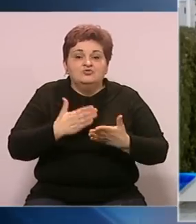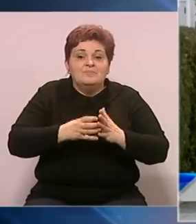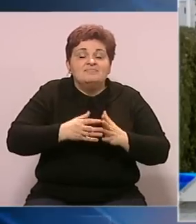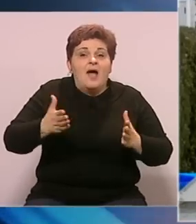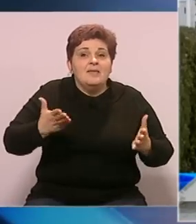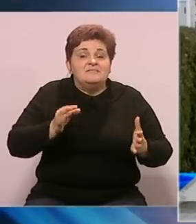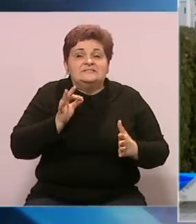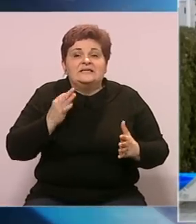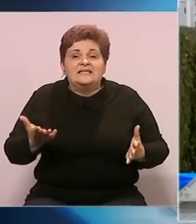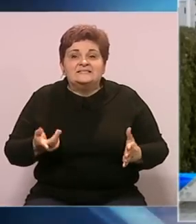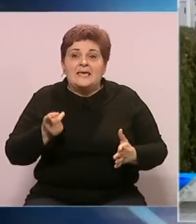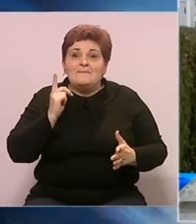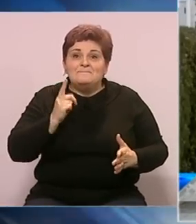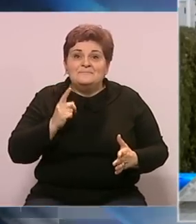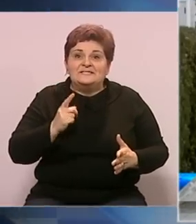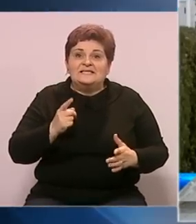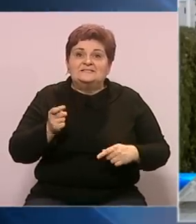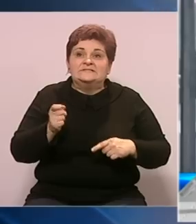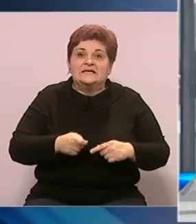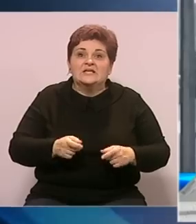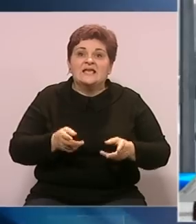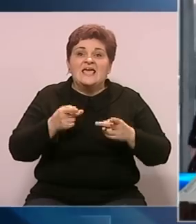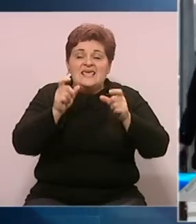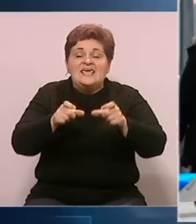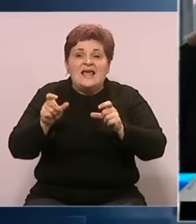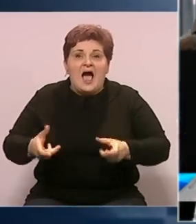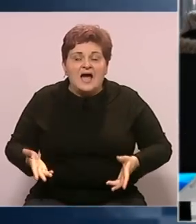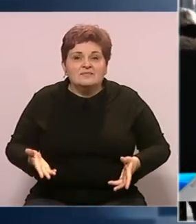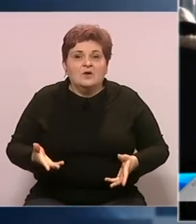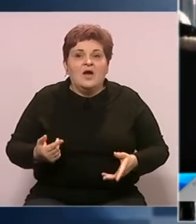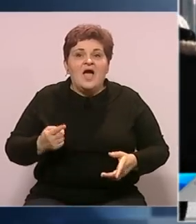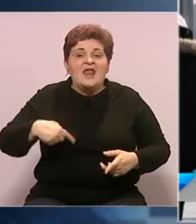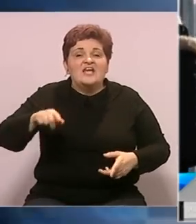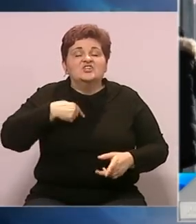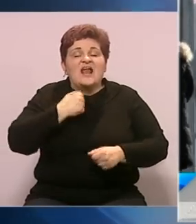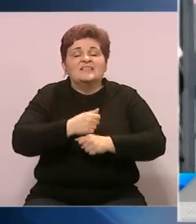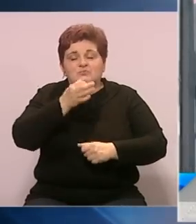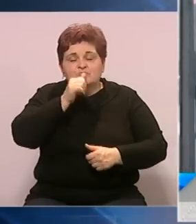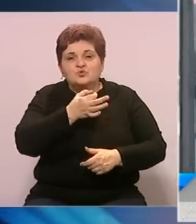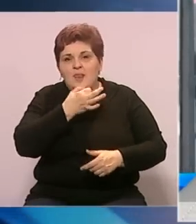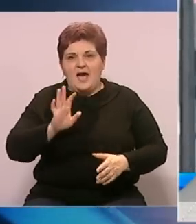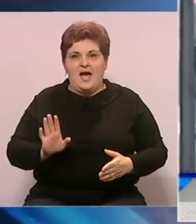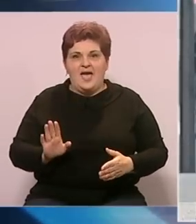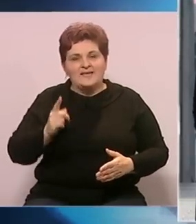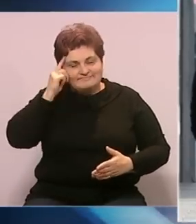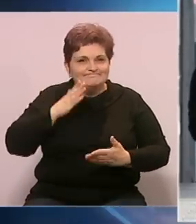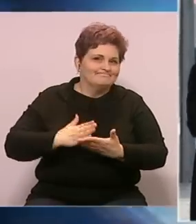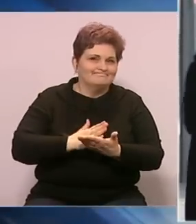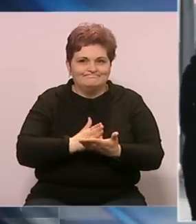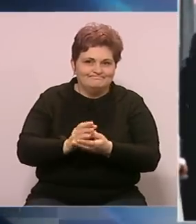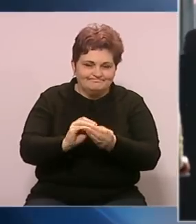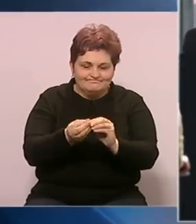razvijati kriza, prijetili nam restrikcije i hladni radijatori, građani naše zemlje rade ono u čemu su najbolji. Snalaze se.